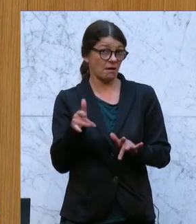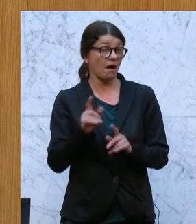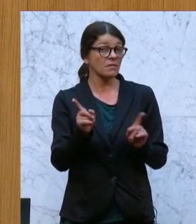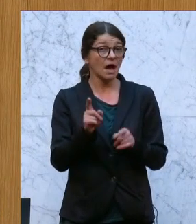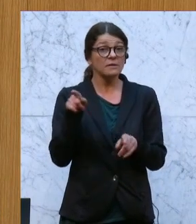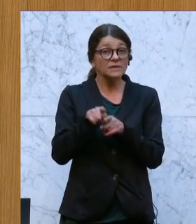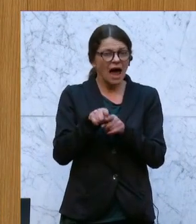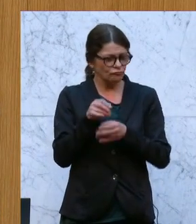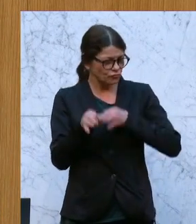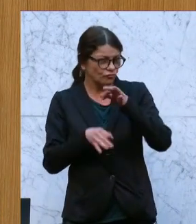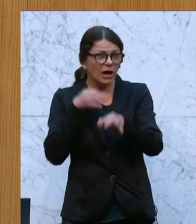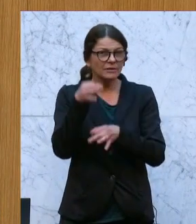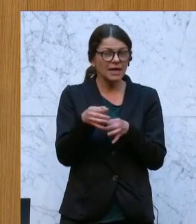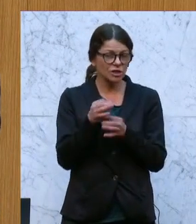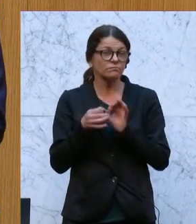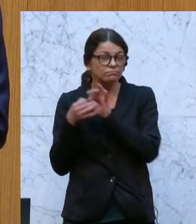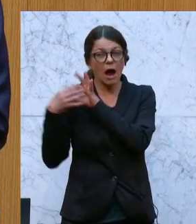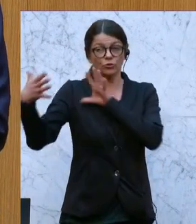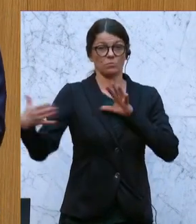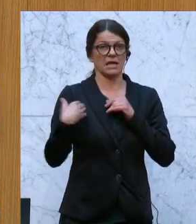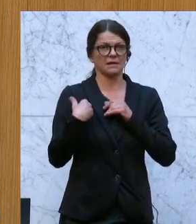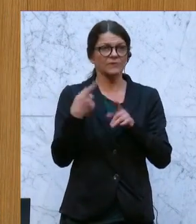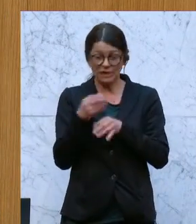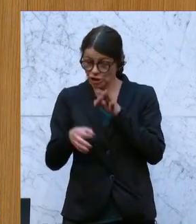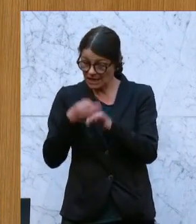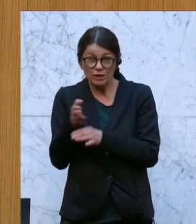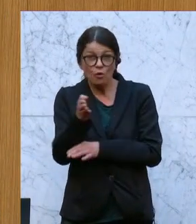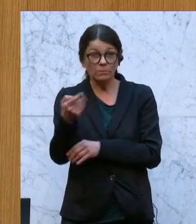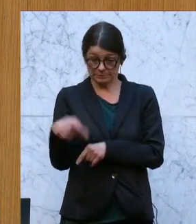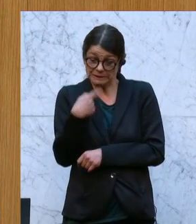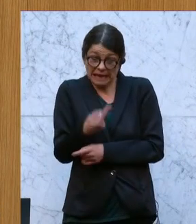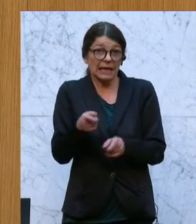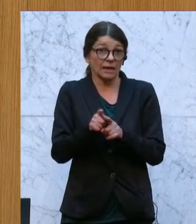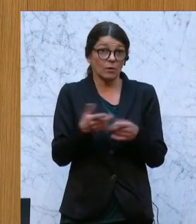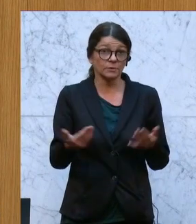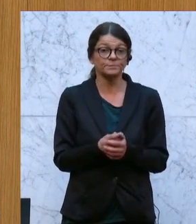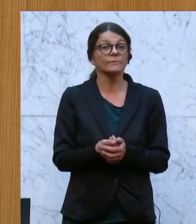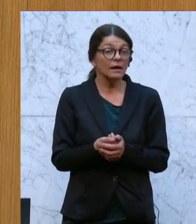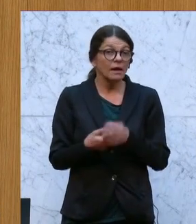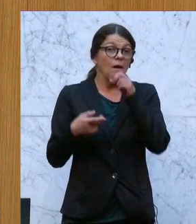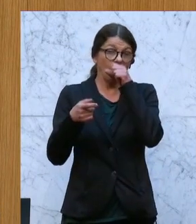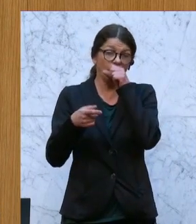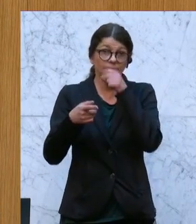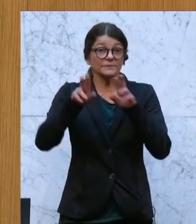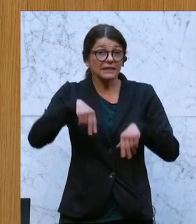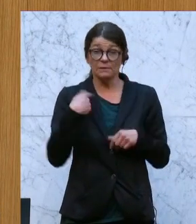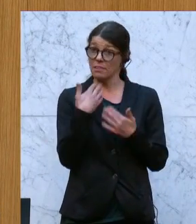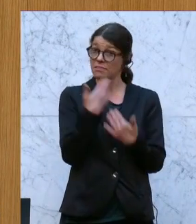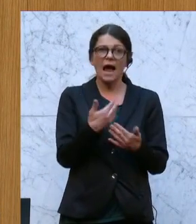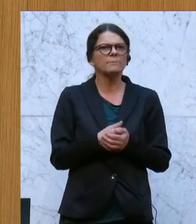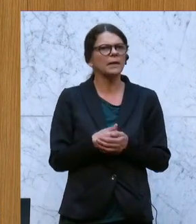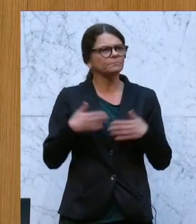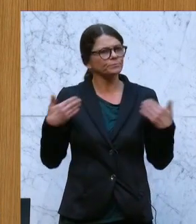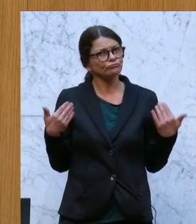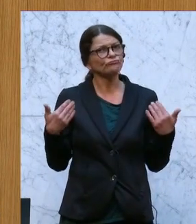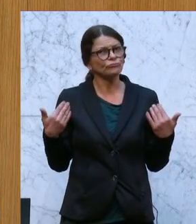sondern auch durch strategische Autonomie, wie der strategische Kompass das sagt. Und da ist es völlig richtig und ich bin dankbar dafür und es weist